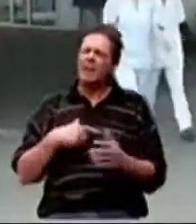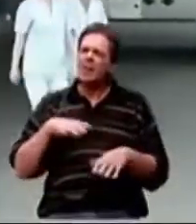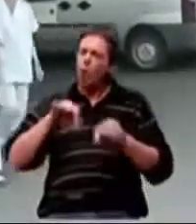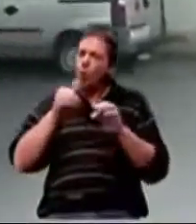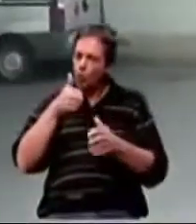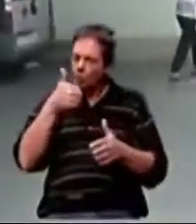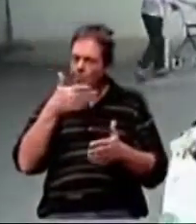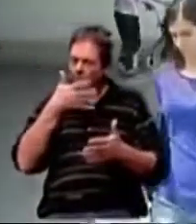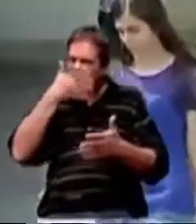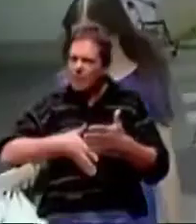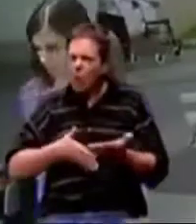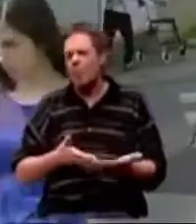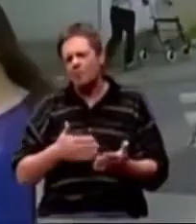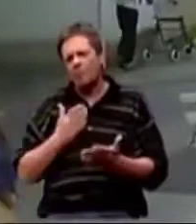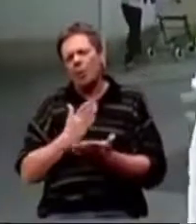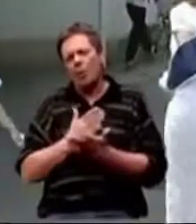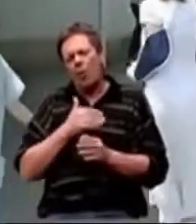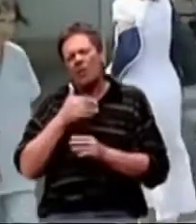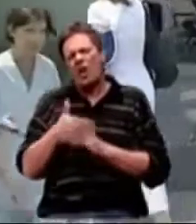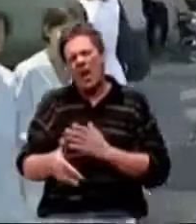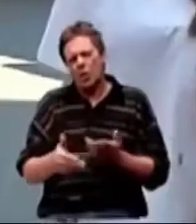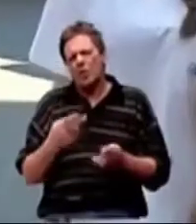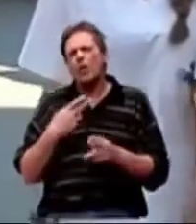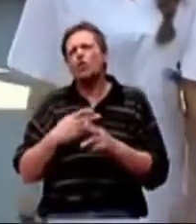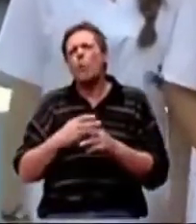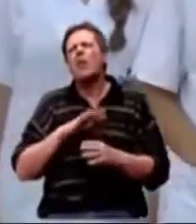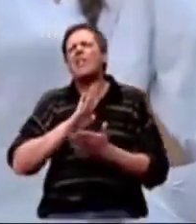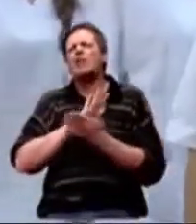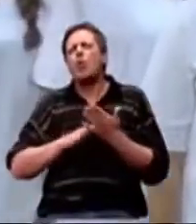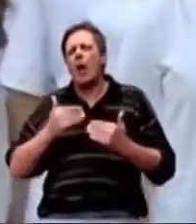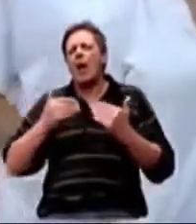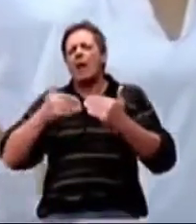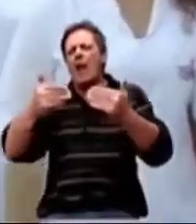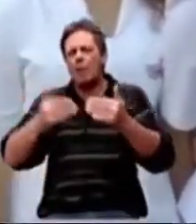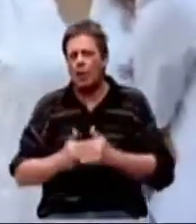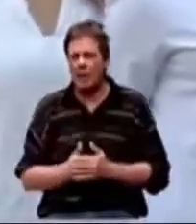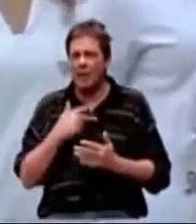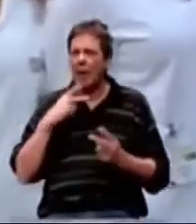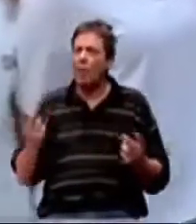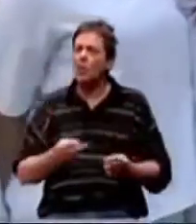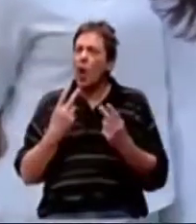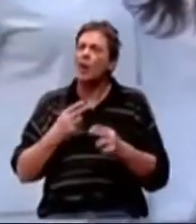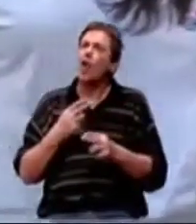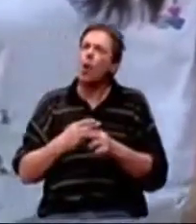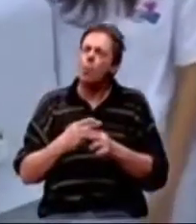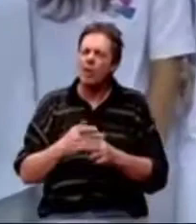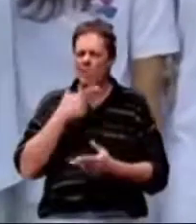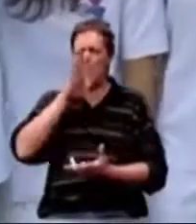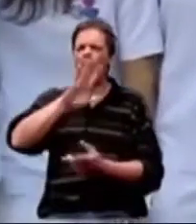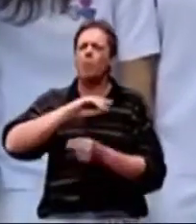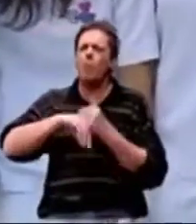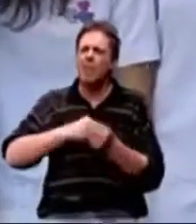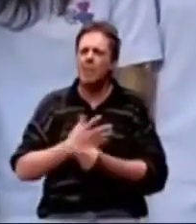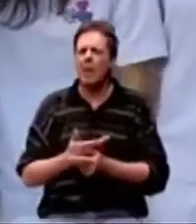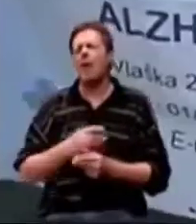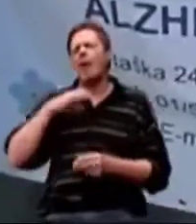oboljenja u većini slučajeva, bude kasno i bolest je već nastupila u svojoj drugoj fazi. Kako bi se olakšalo oboljeljima i njihovim obiteljima, tim